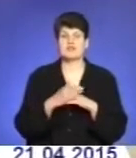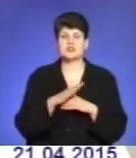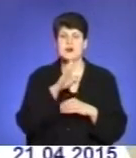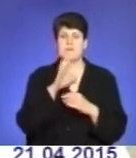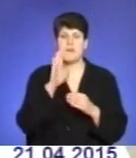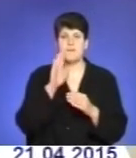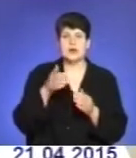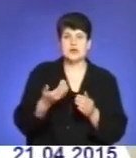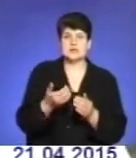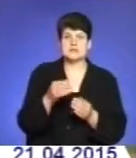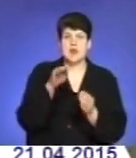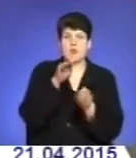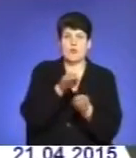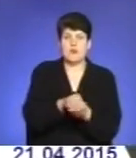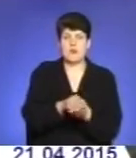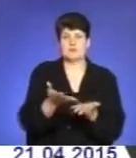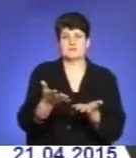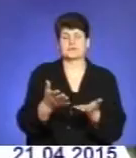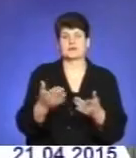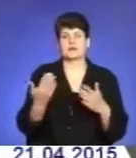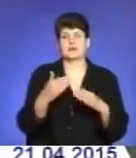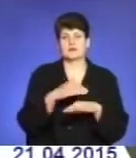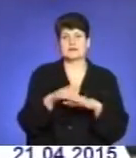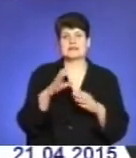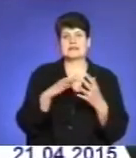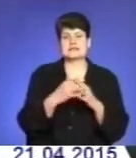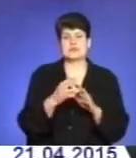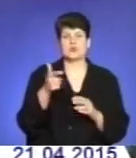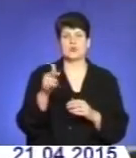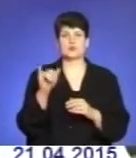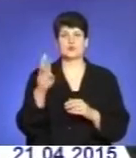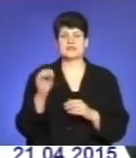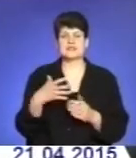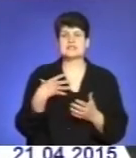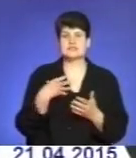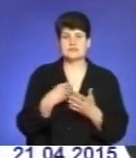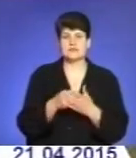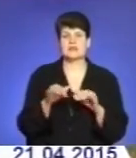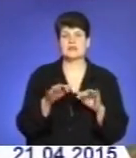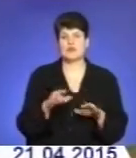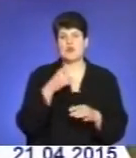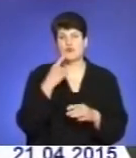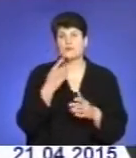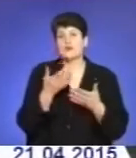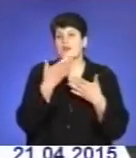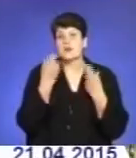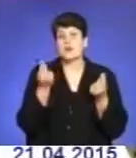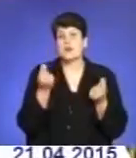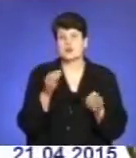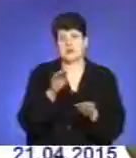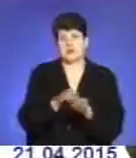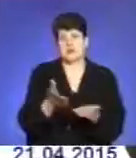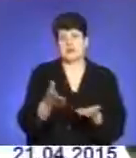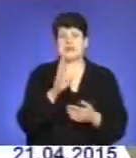закопала дитину на одній із могил на кладовищі села Гуштин. Свій вчинок пояснює відсутністю коштів на похорон. Те, що